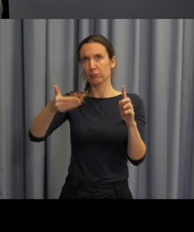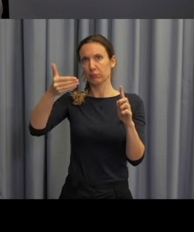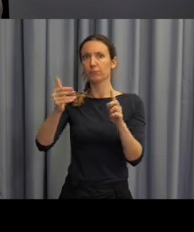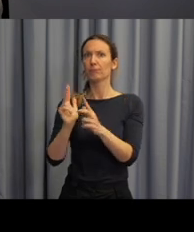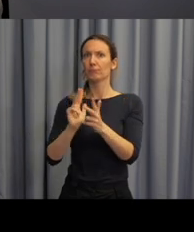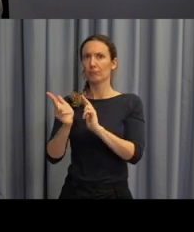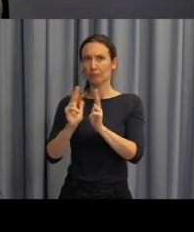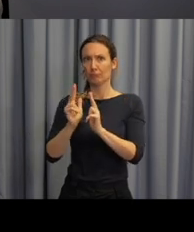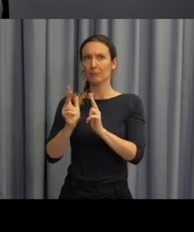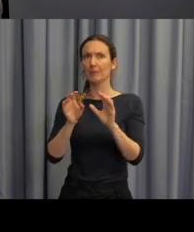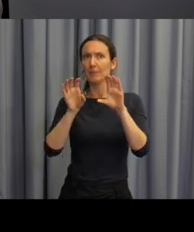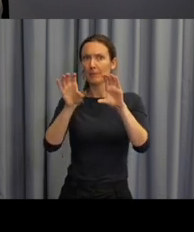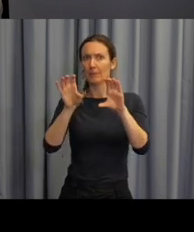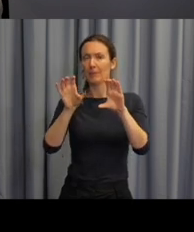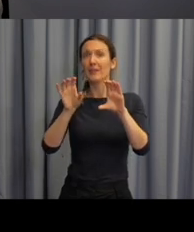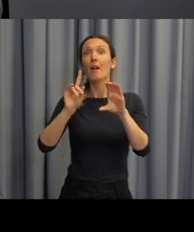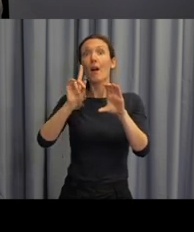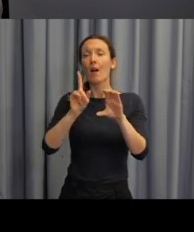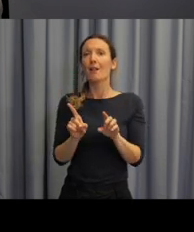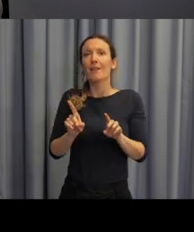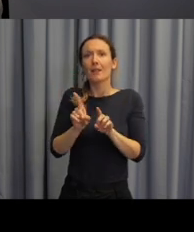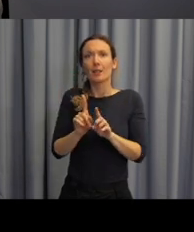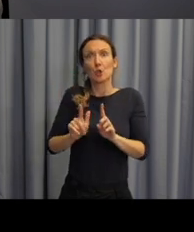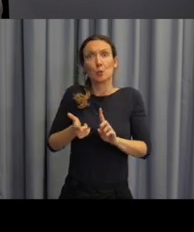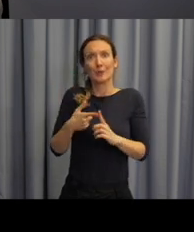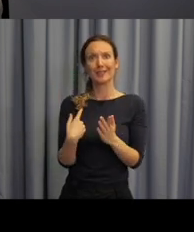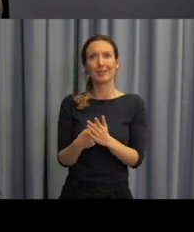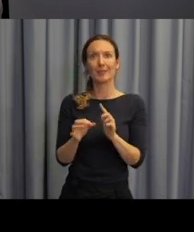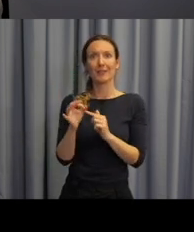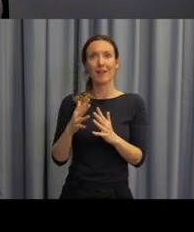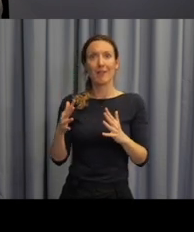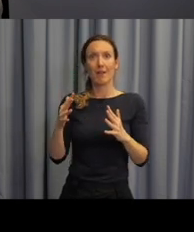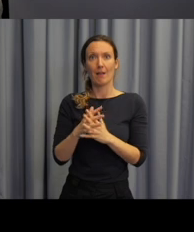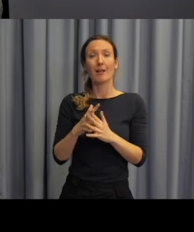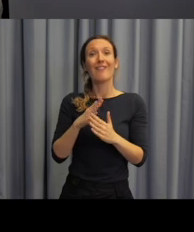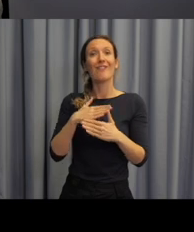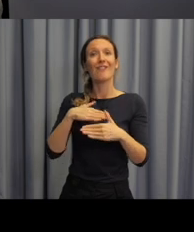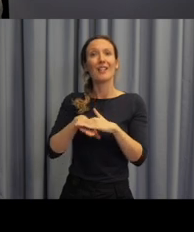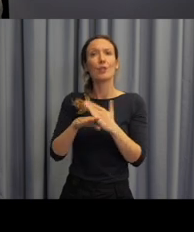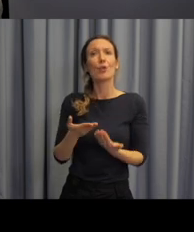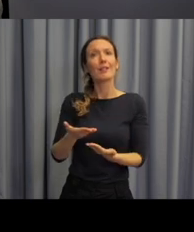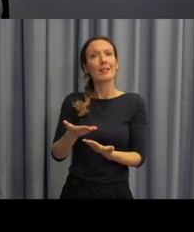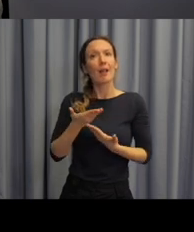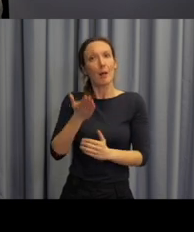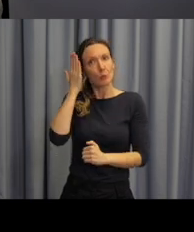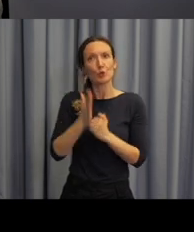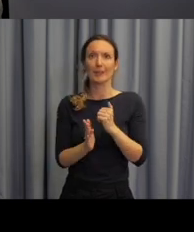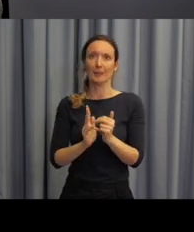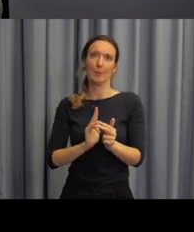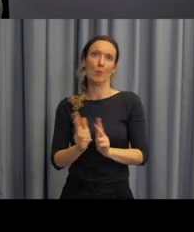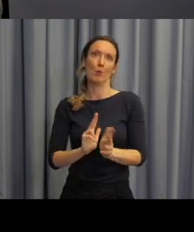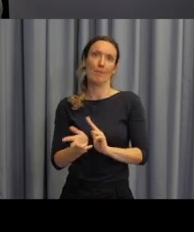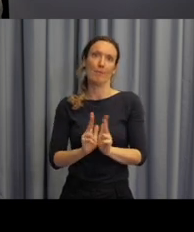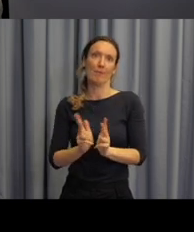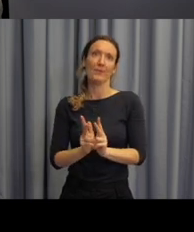které jsou vpravo od textu, ale součástí těch pracovních listů je i několik videí, která jsou přímo v